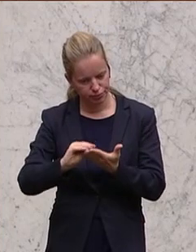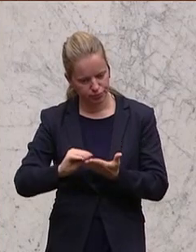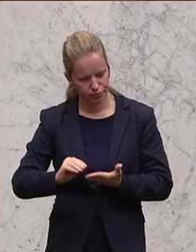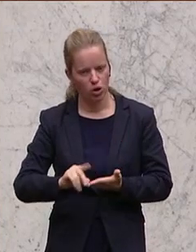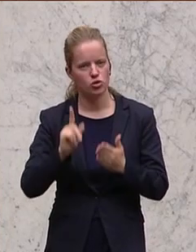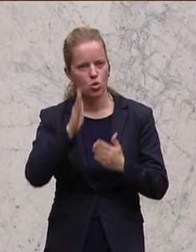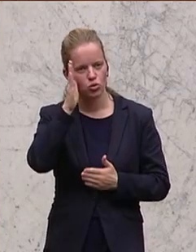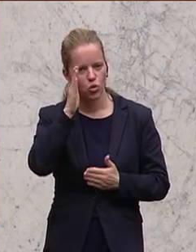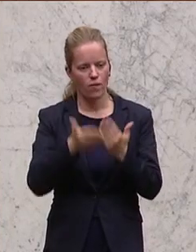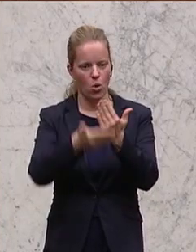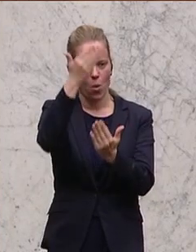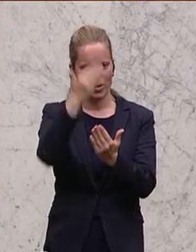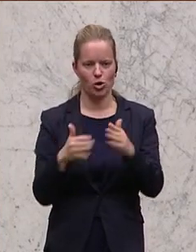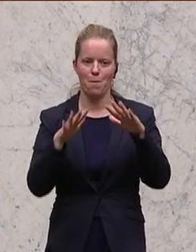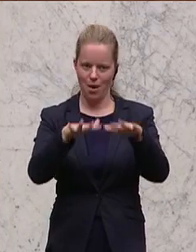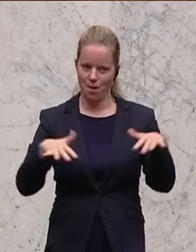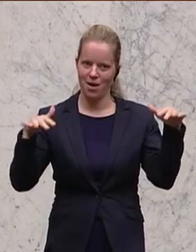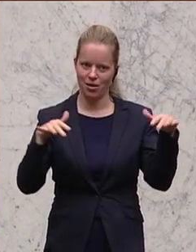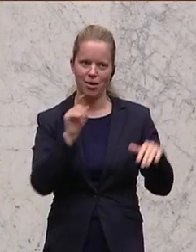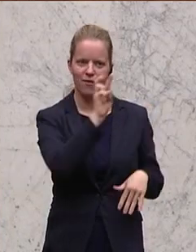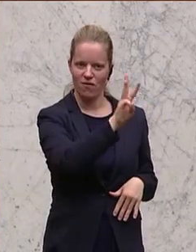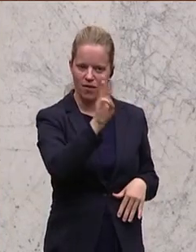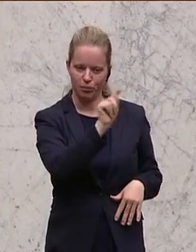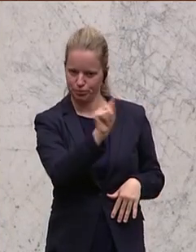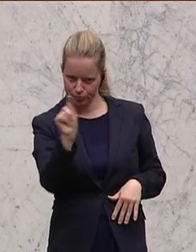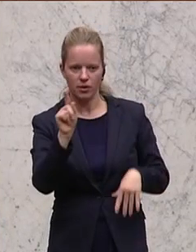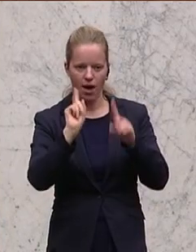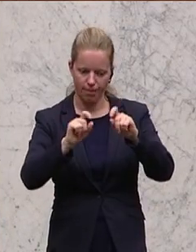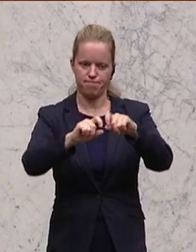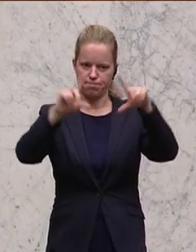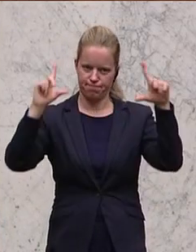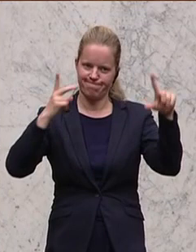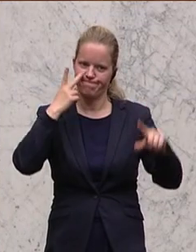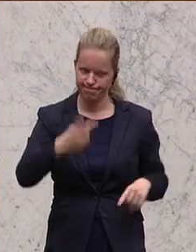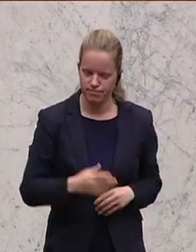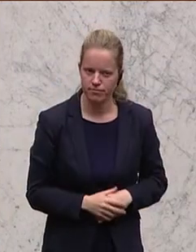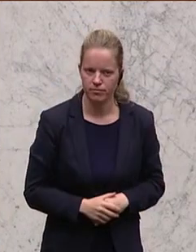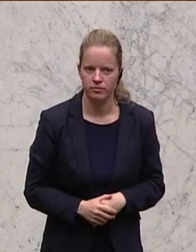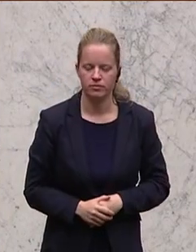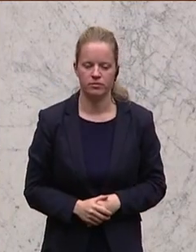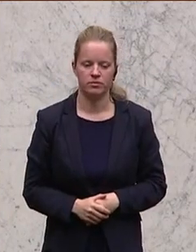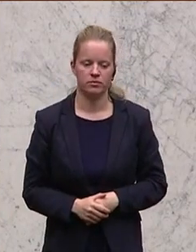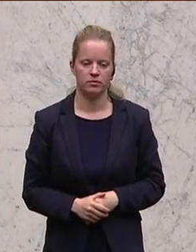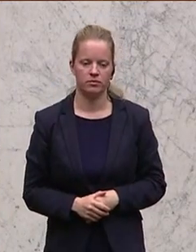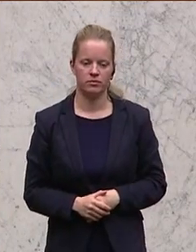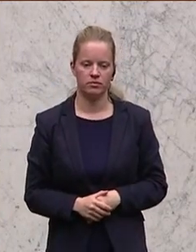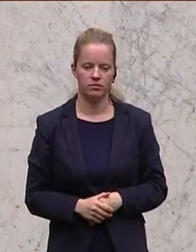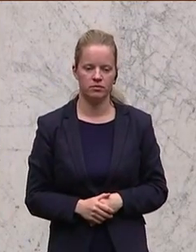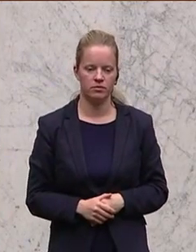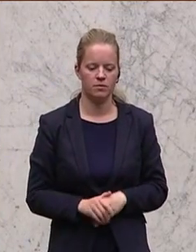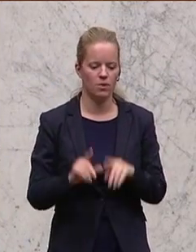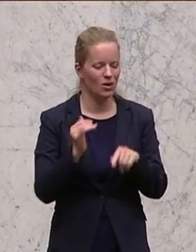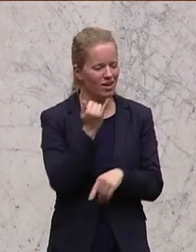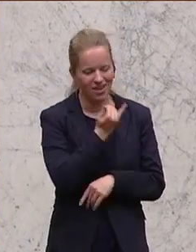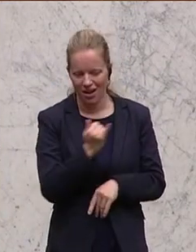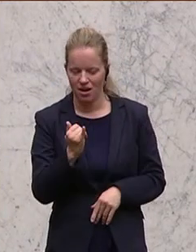Parlaments dargestellt wird. Und dann kann jeder auch